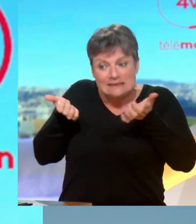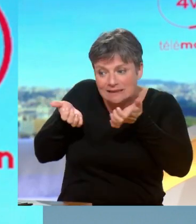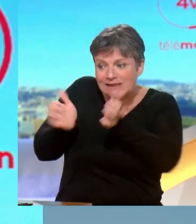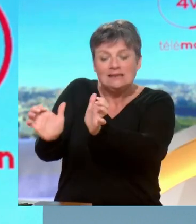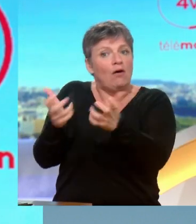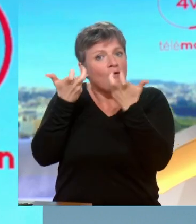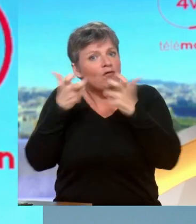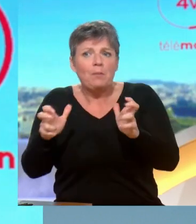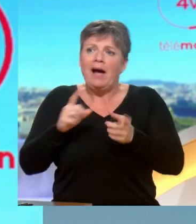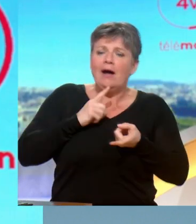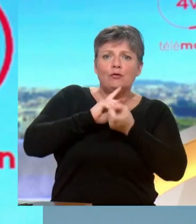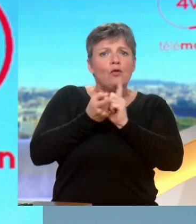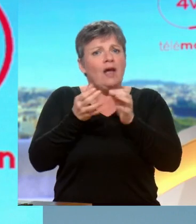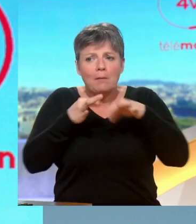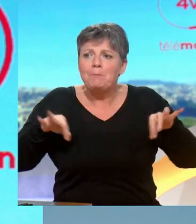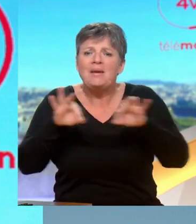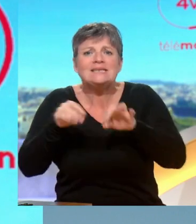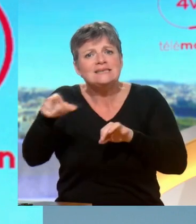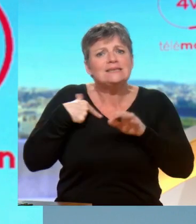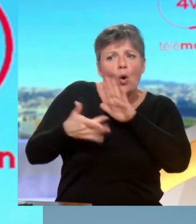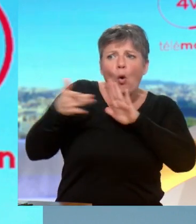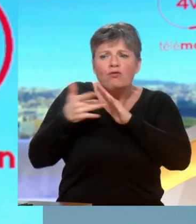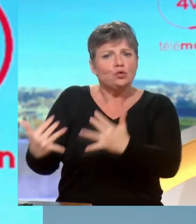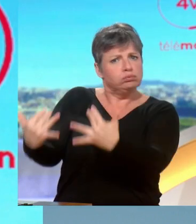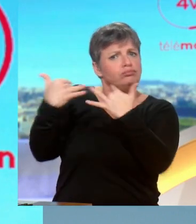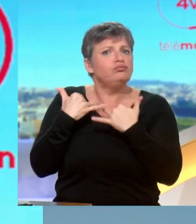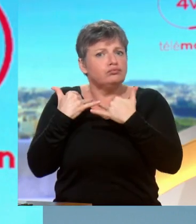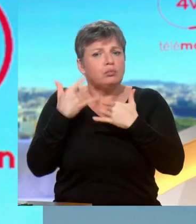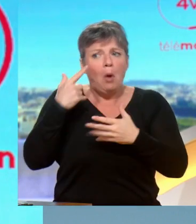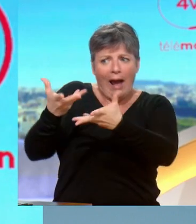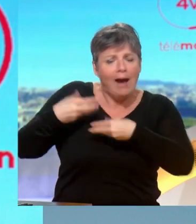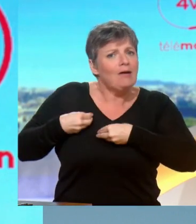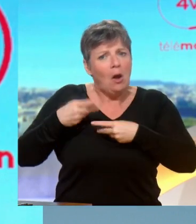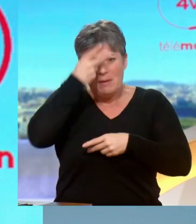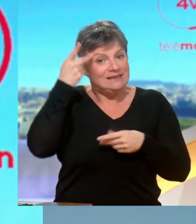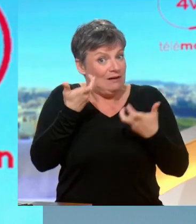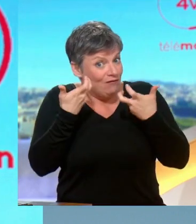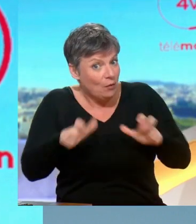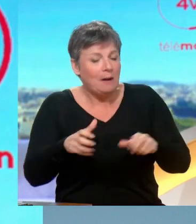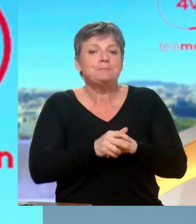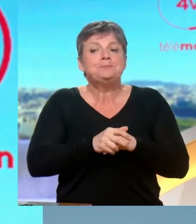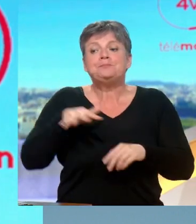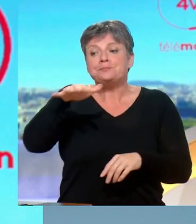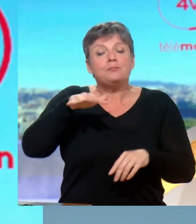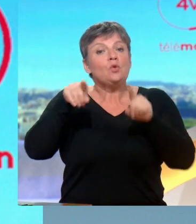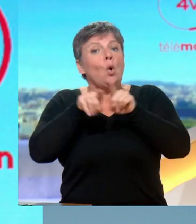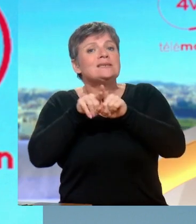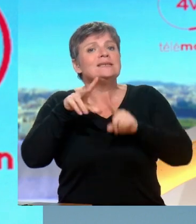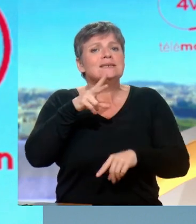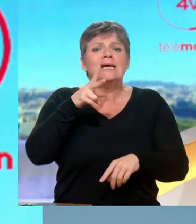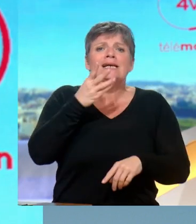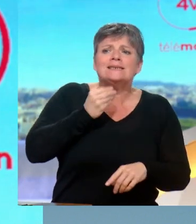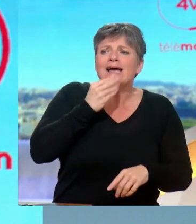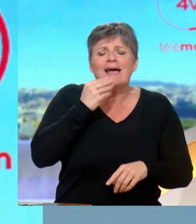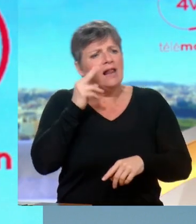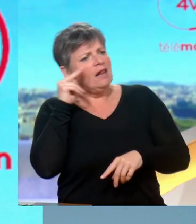devenir une terre de refuge des Palestiniens. Et puis de l'autre côté, les Israéliens voient tous ces camions arriver